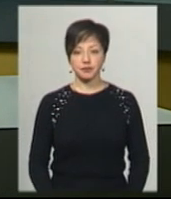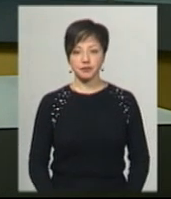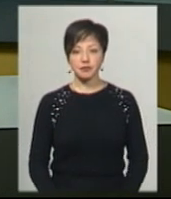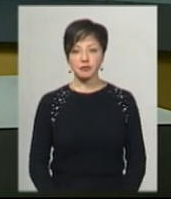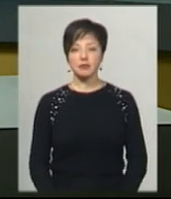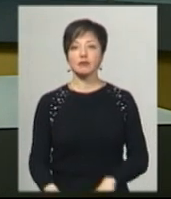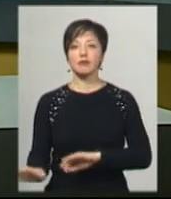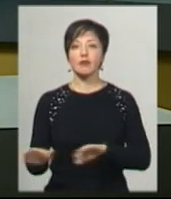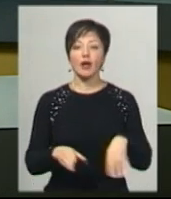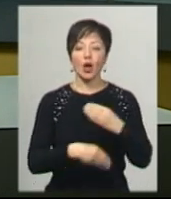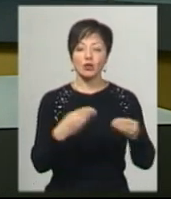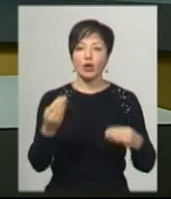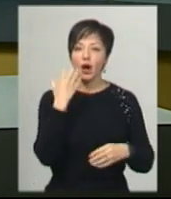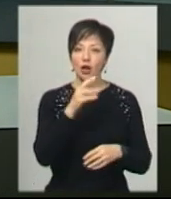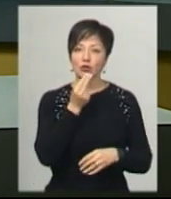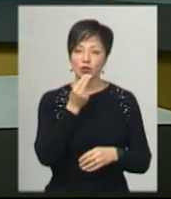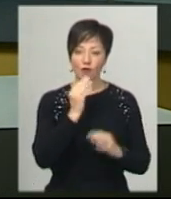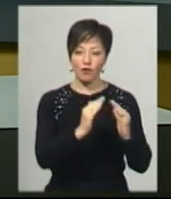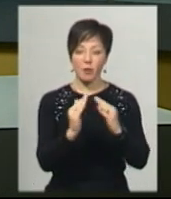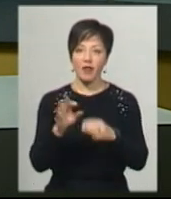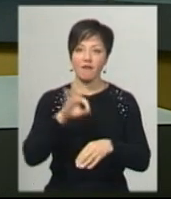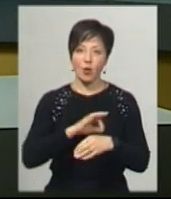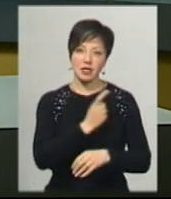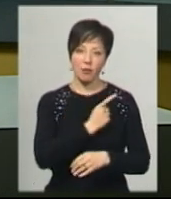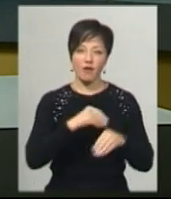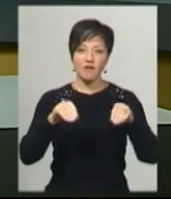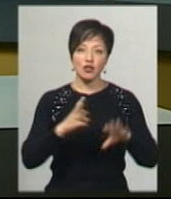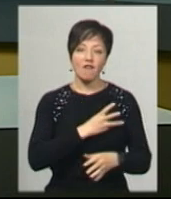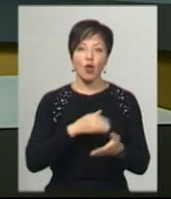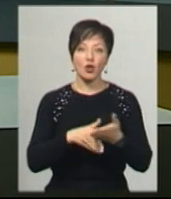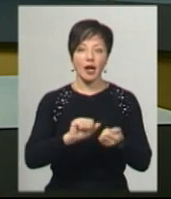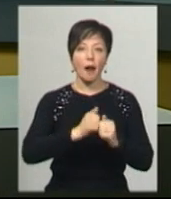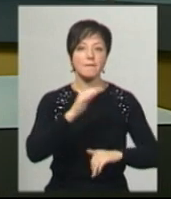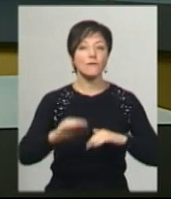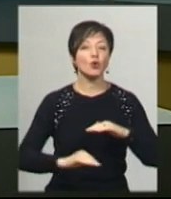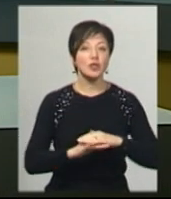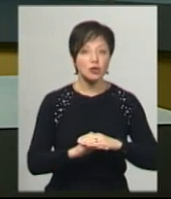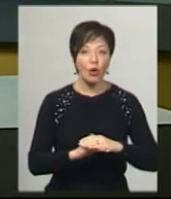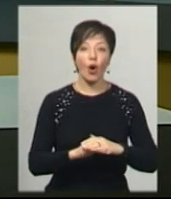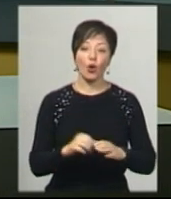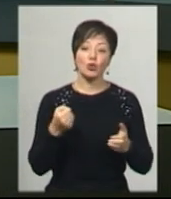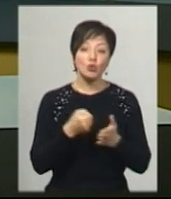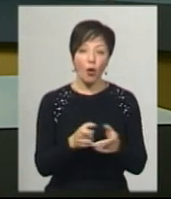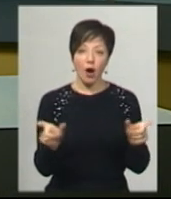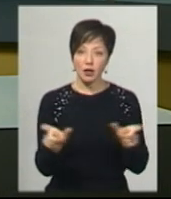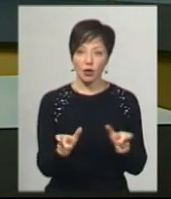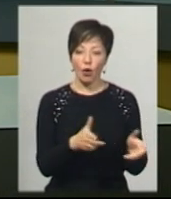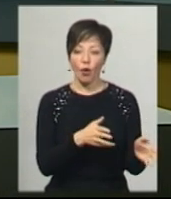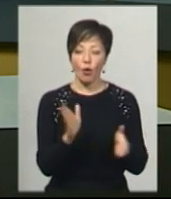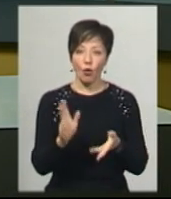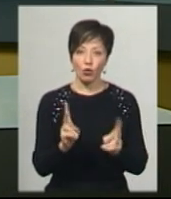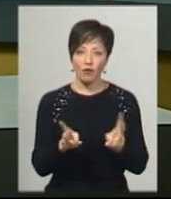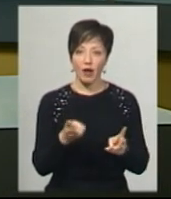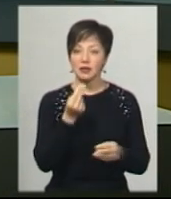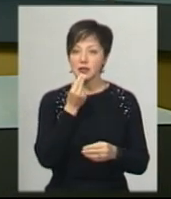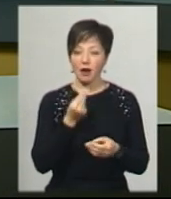Розносити гарячу їжу в домівки хворих та самотніх вирішили волонтери Кам'янця-Подільського, які до карантину готували страви та